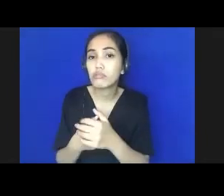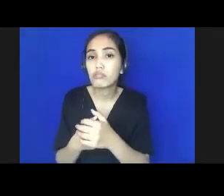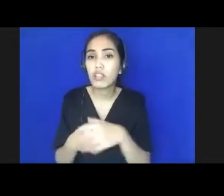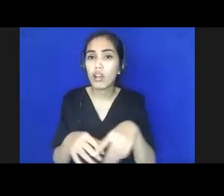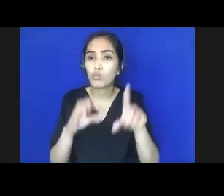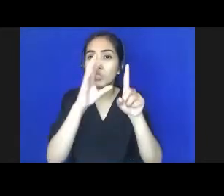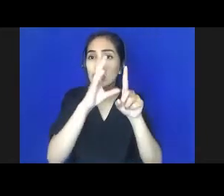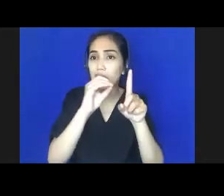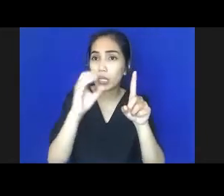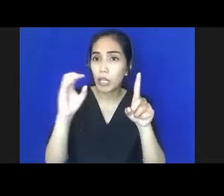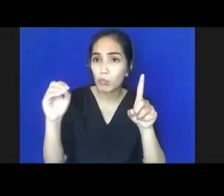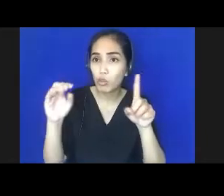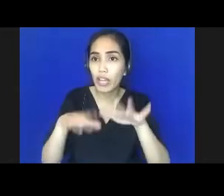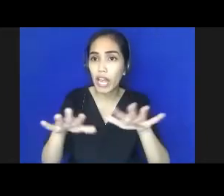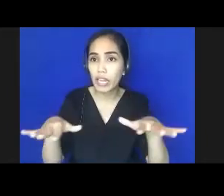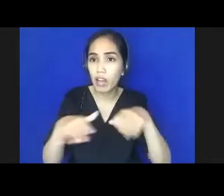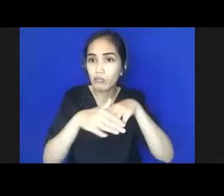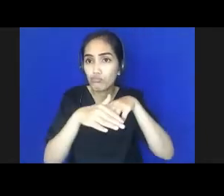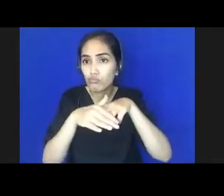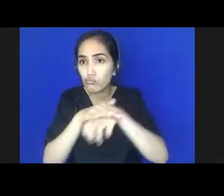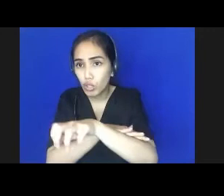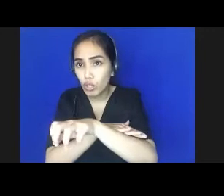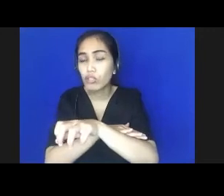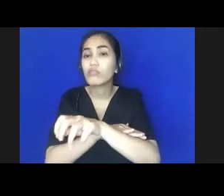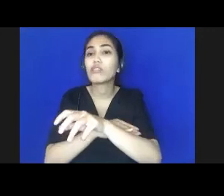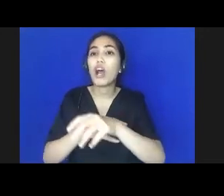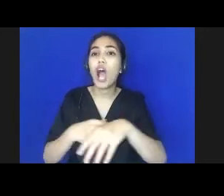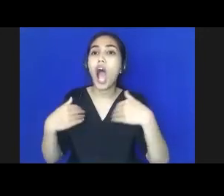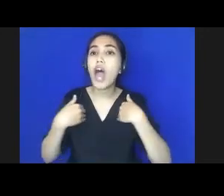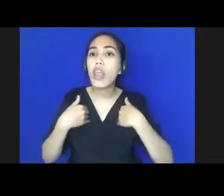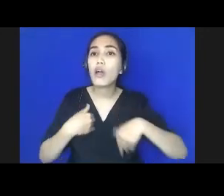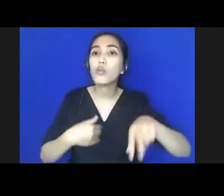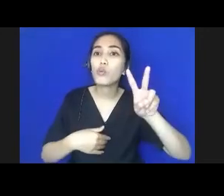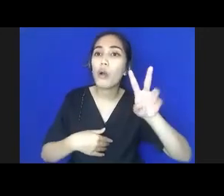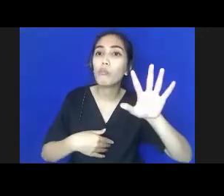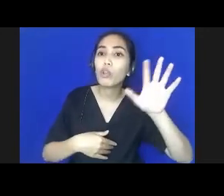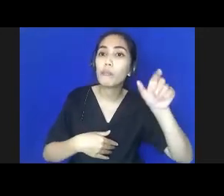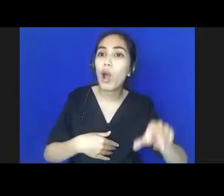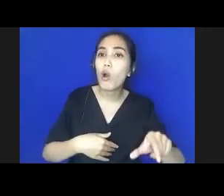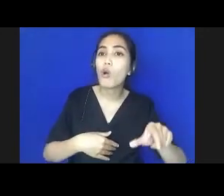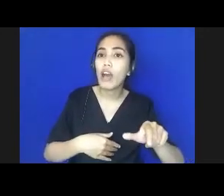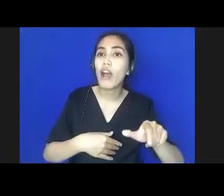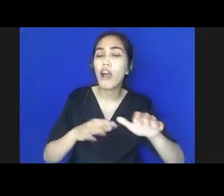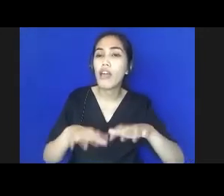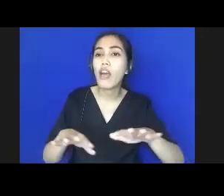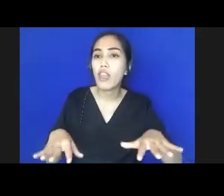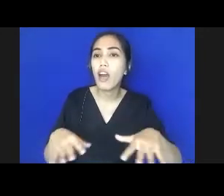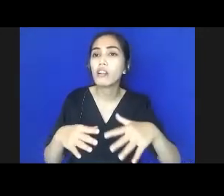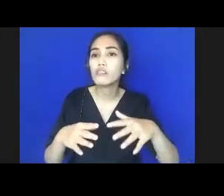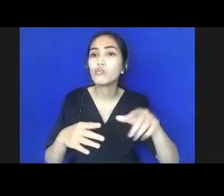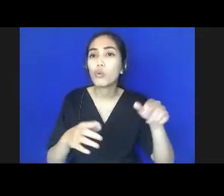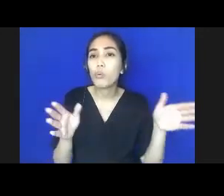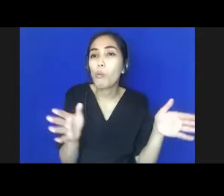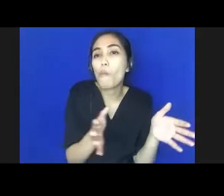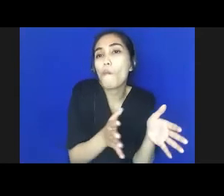yang lahir hanya 25 yang gugur di jalan lumayan kalau expected years of schooling kita lumayan kita